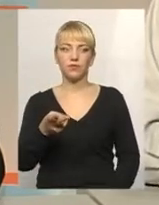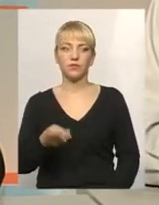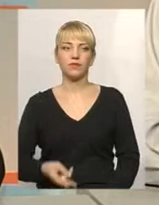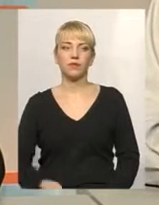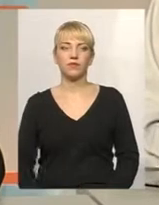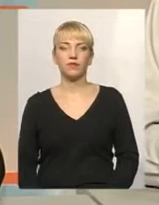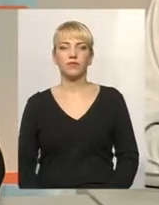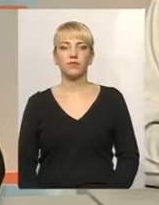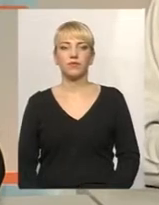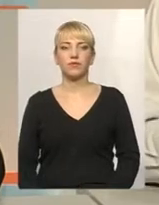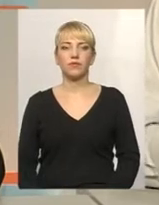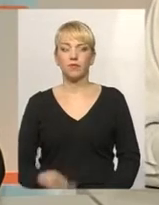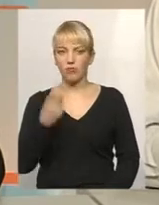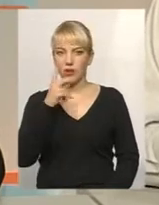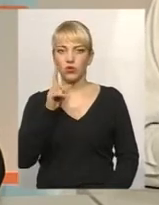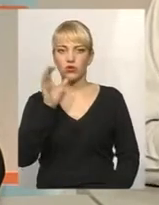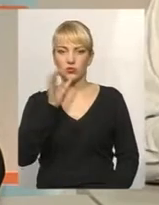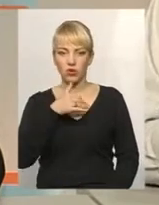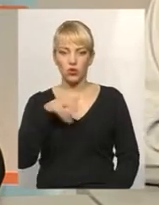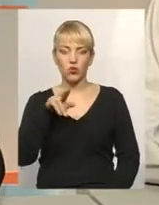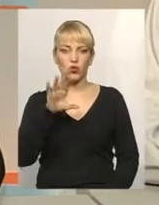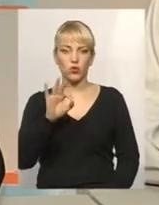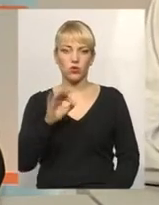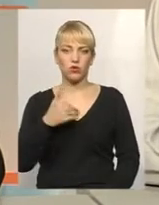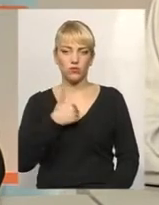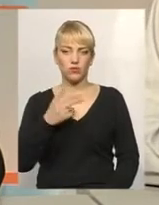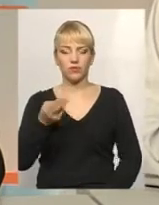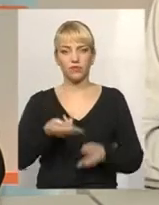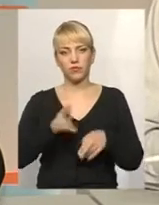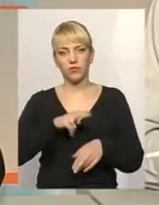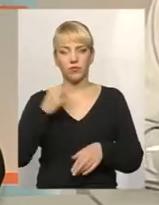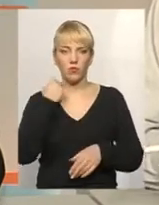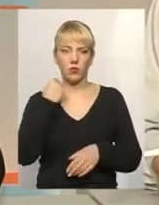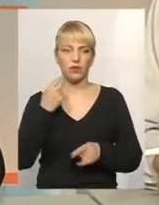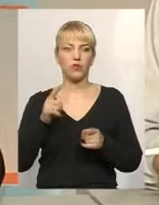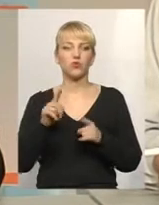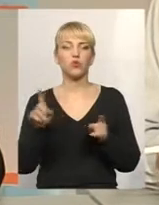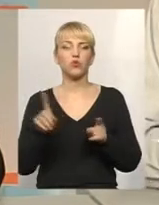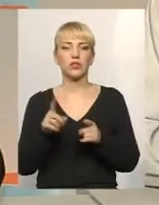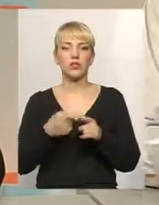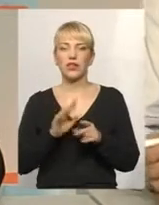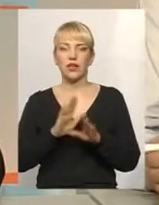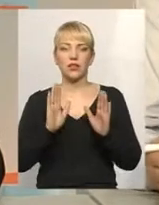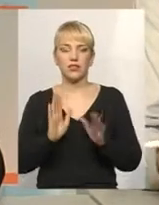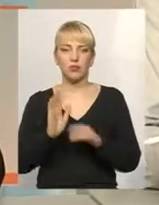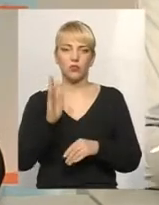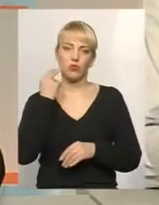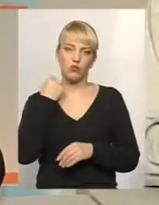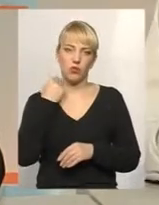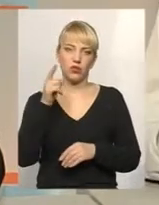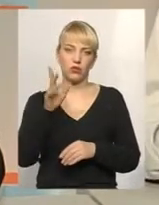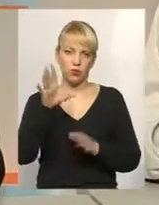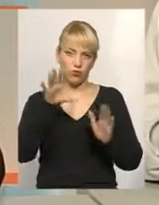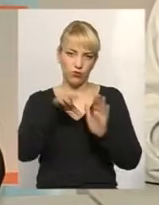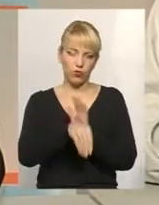вже переконалися в серйозністі намірів стосовно стягнення їхніх боргів, того, що це ж не тільки будуть борги по квартирі, туди ще